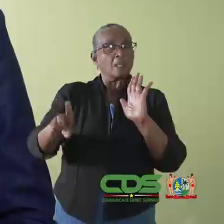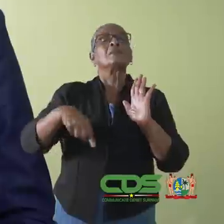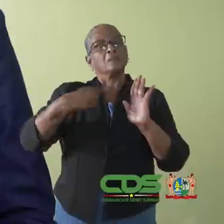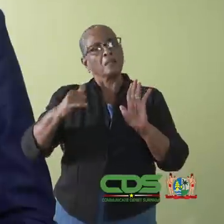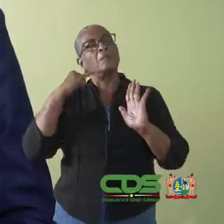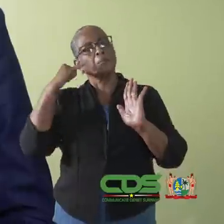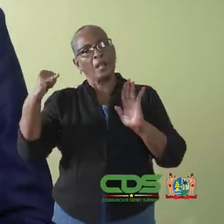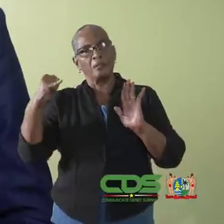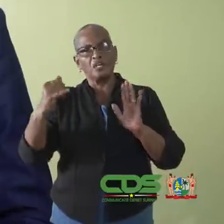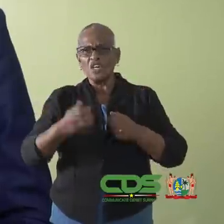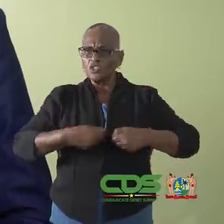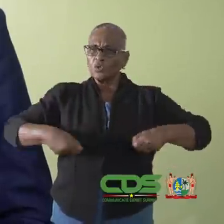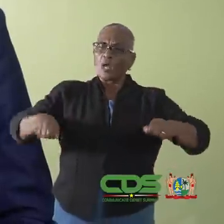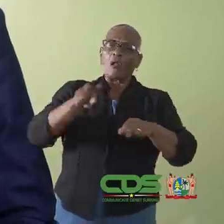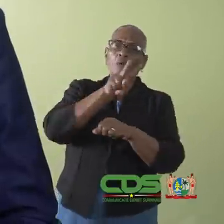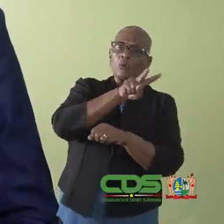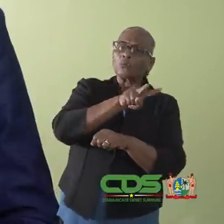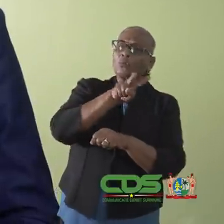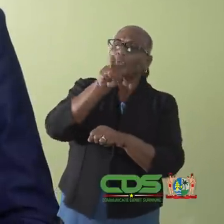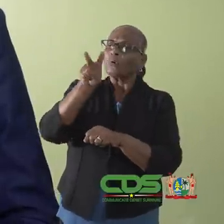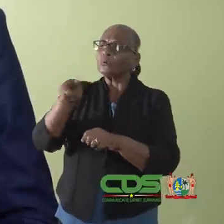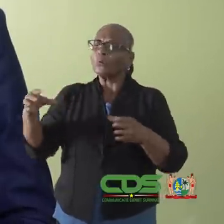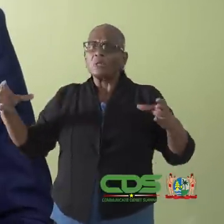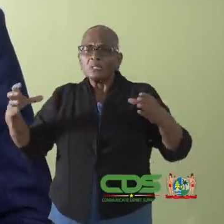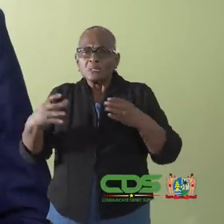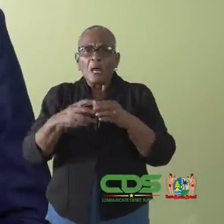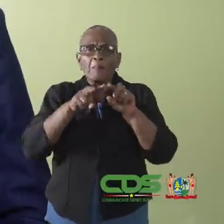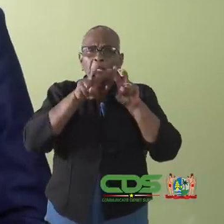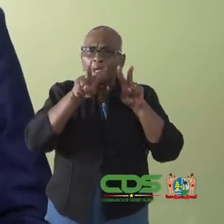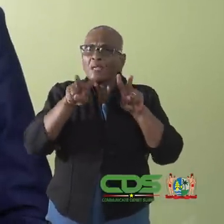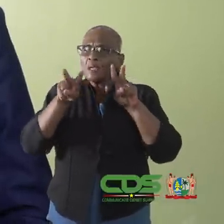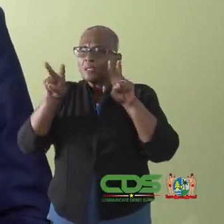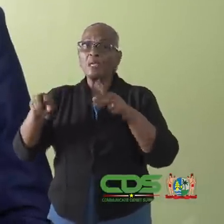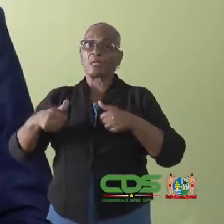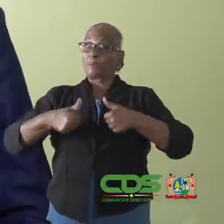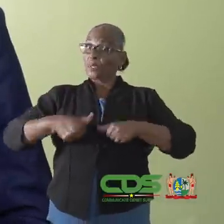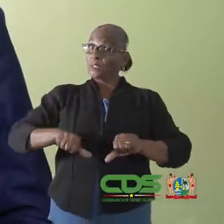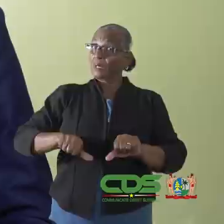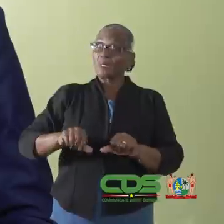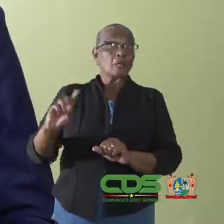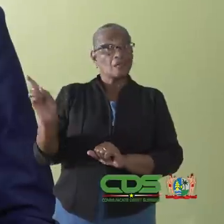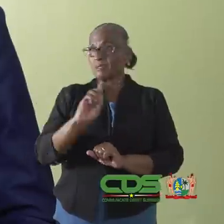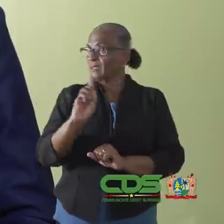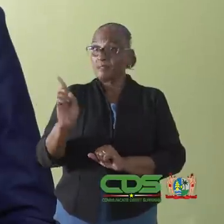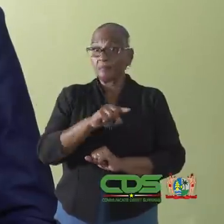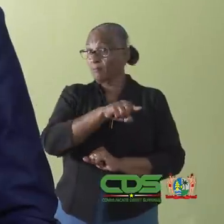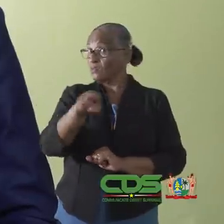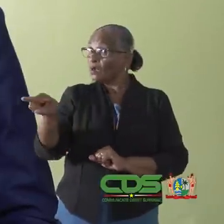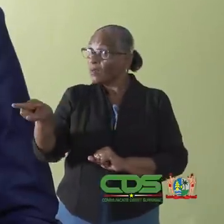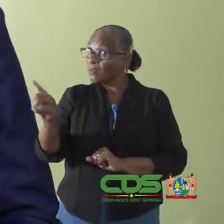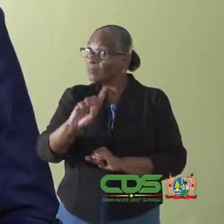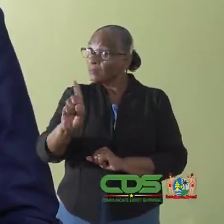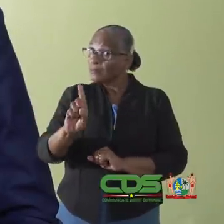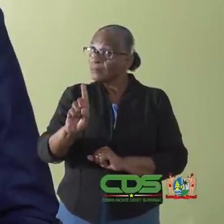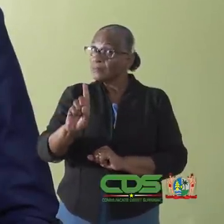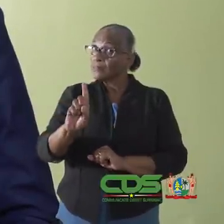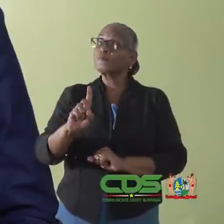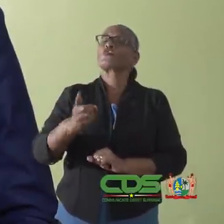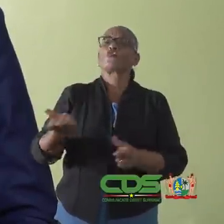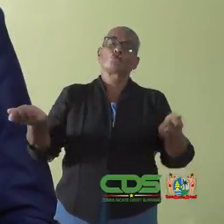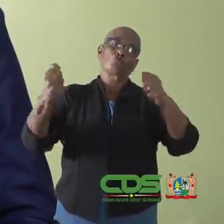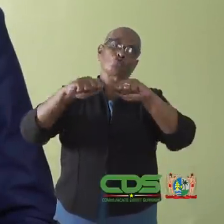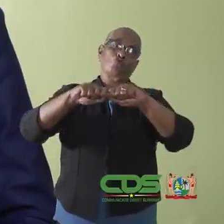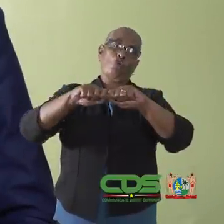regels. Sociale controle is van eminent belang. Ik benadruk dat er niet zal worden geschroomd